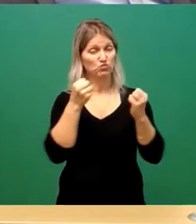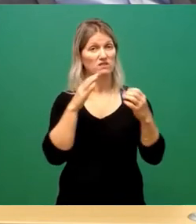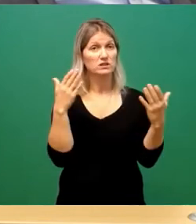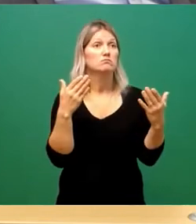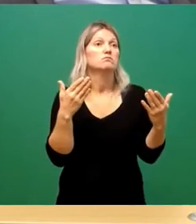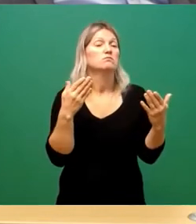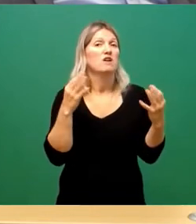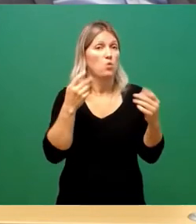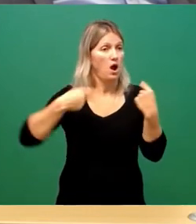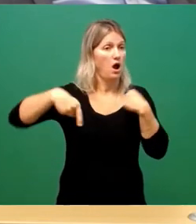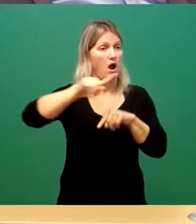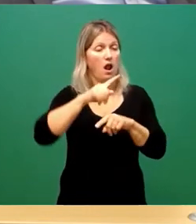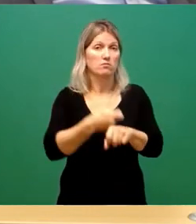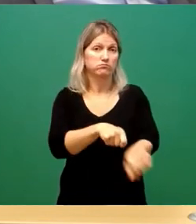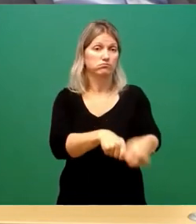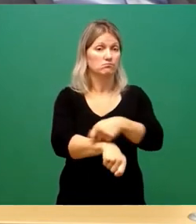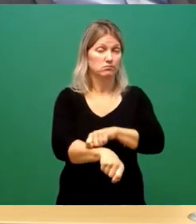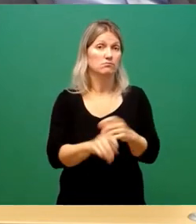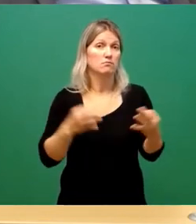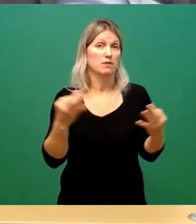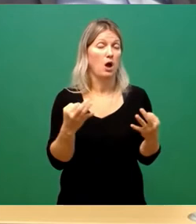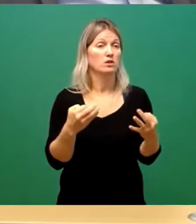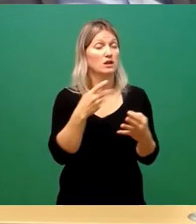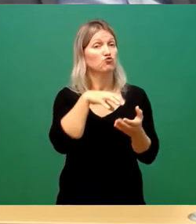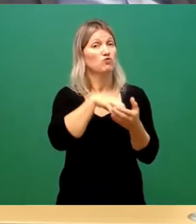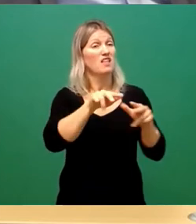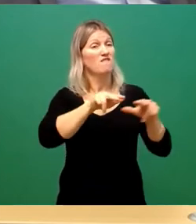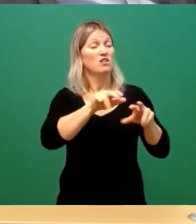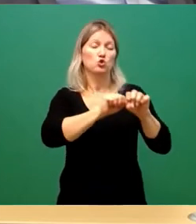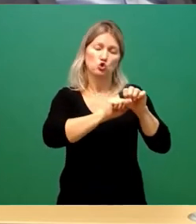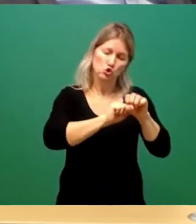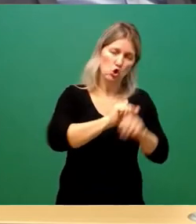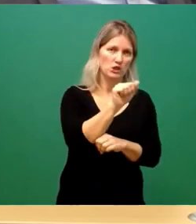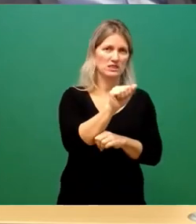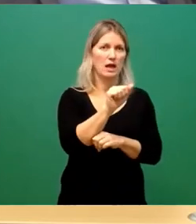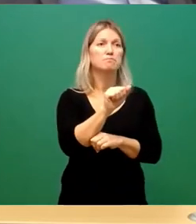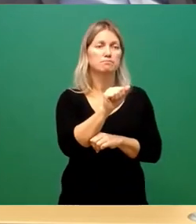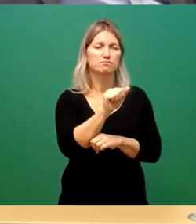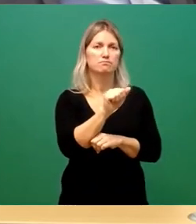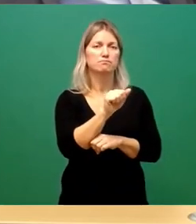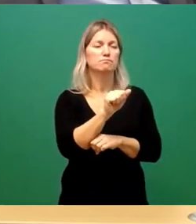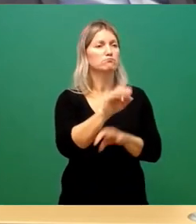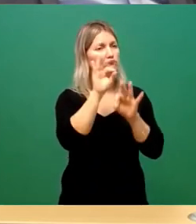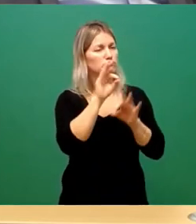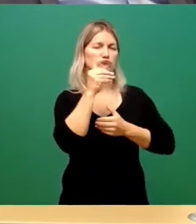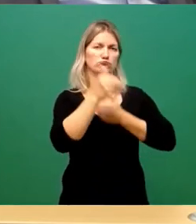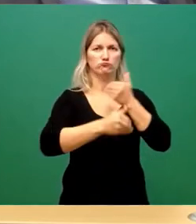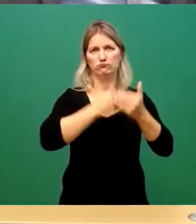beteiligen, dass diese Stadtverwaltung trotzdem mit aller Kraft und aller Leistungsfähigkeit die